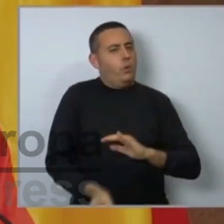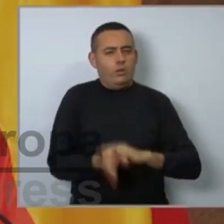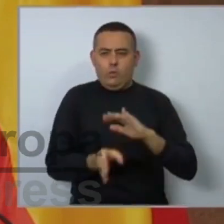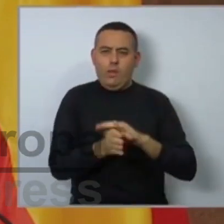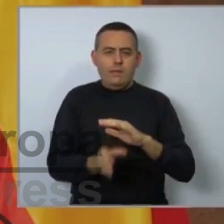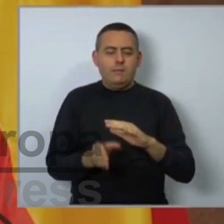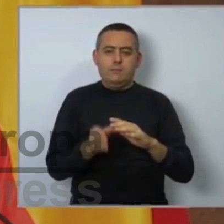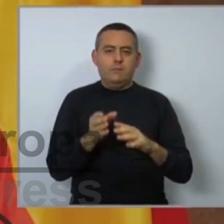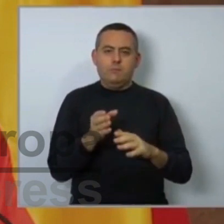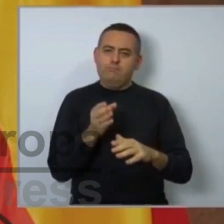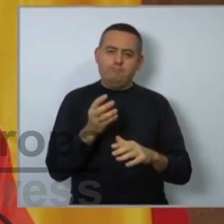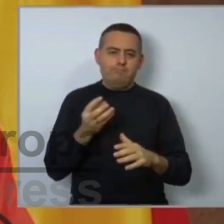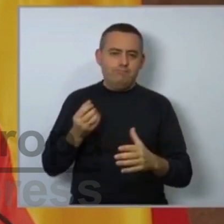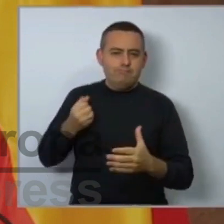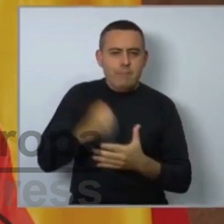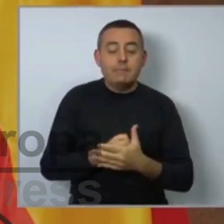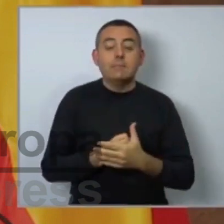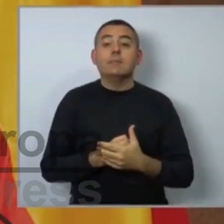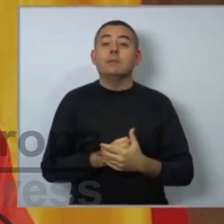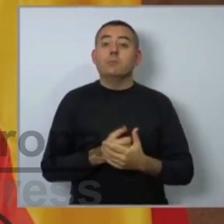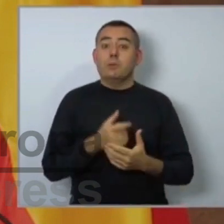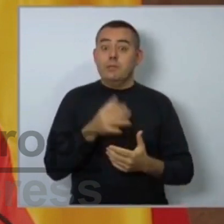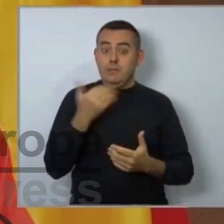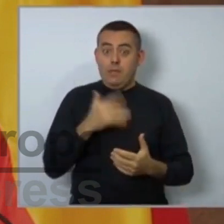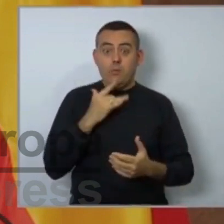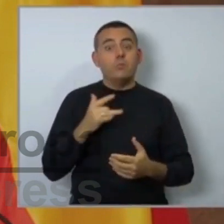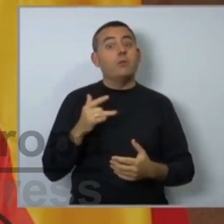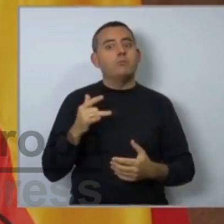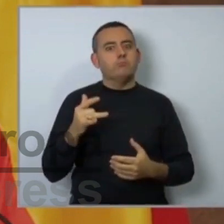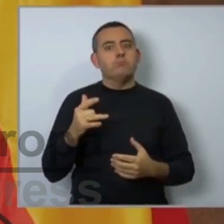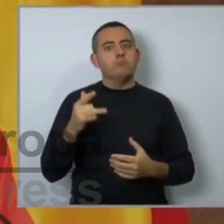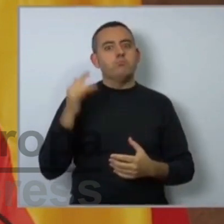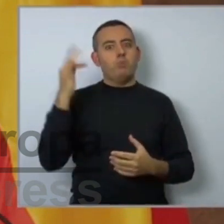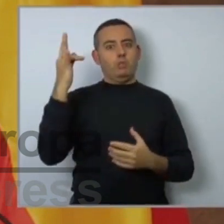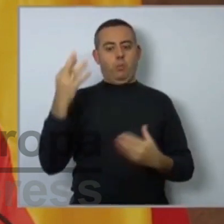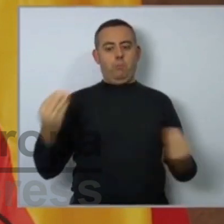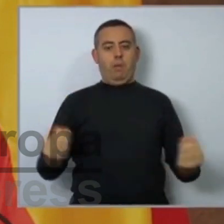i de seguir aquesta inèrcia positiva que està salvant la salut de milers de valencians.